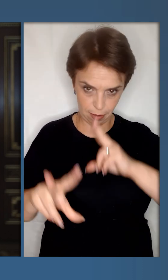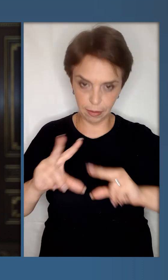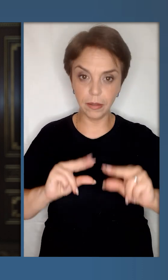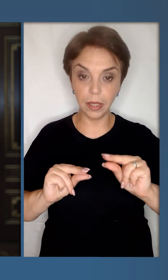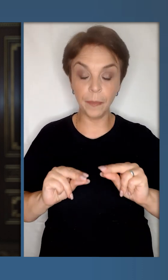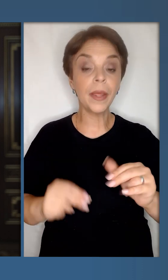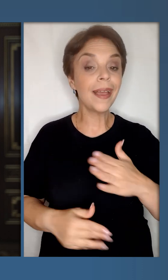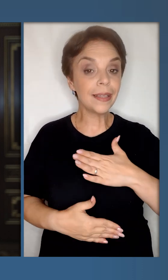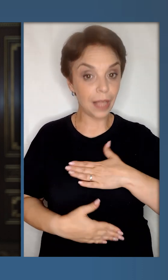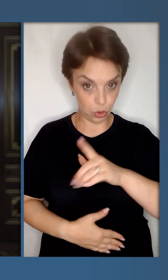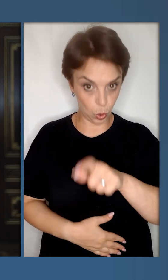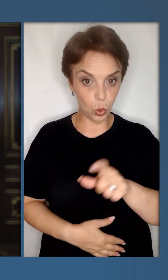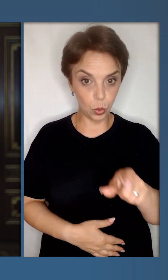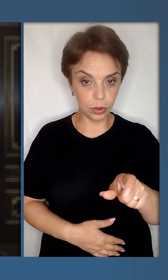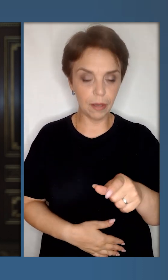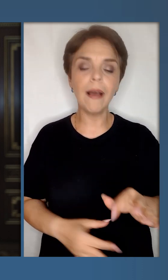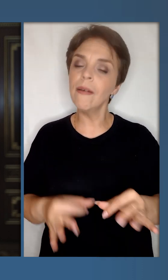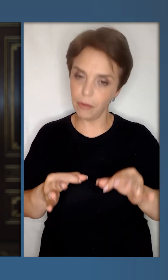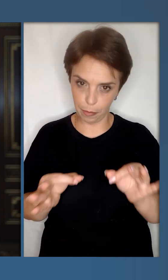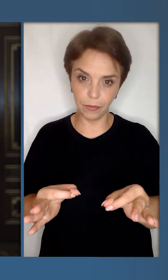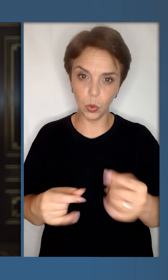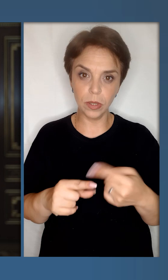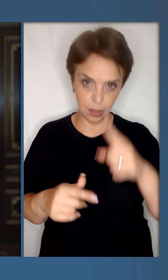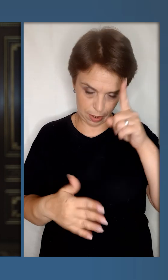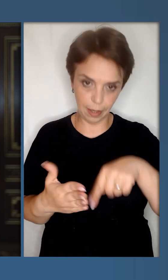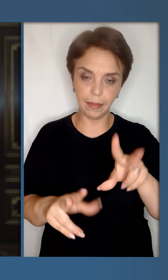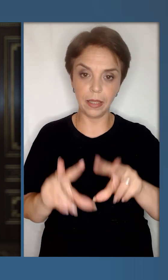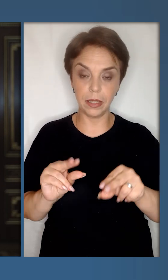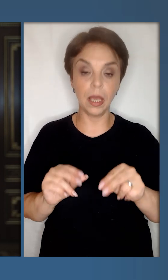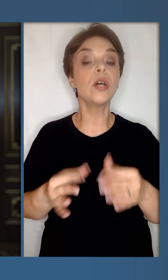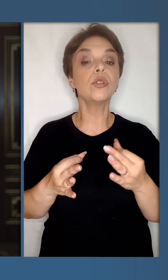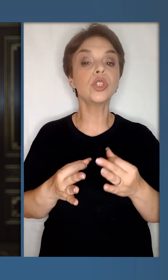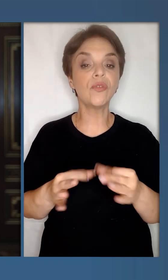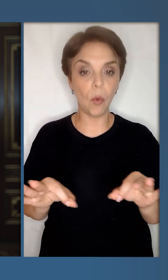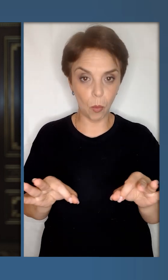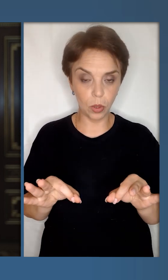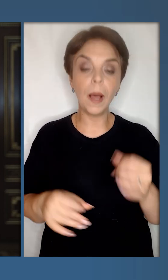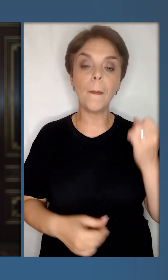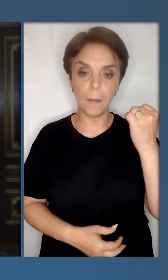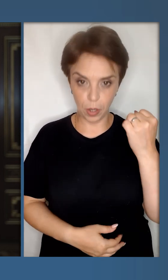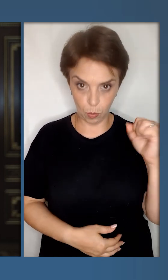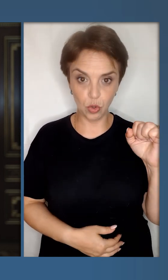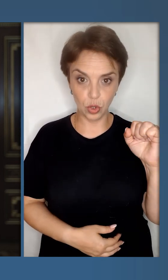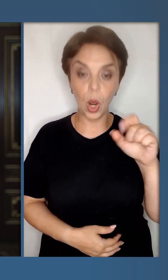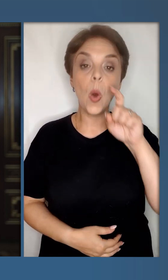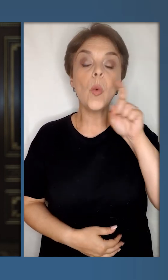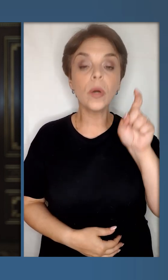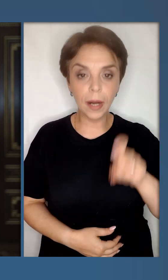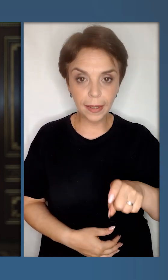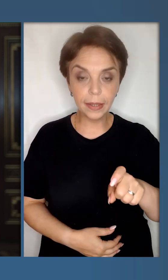надії. І наші люди виправдають ці надії. Свобода – переможе.